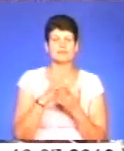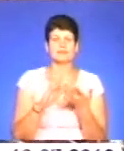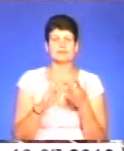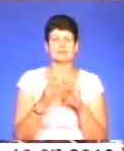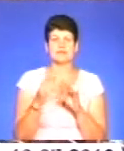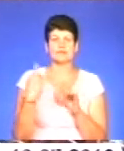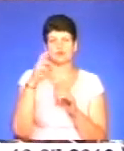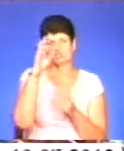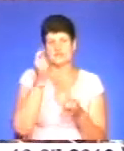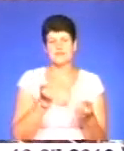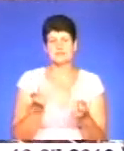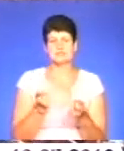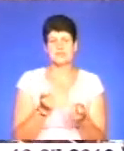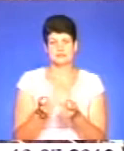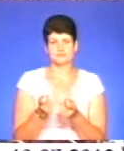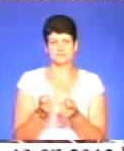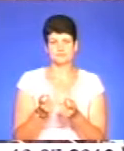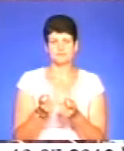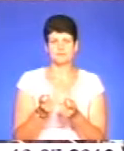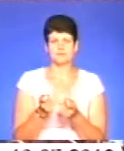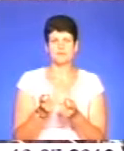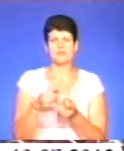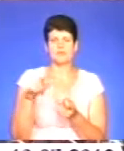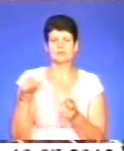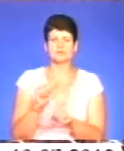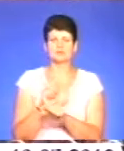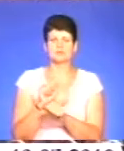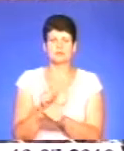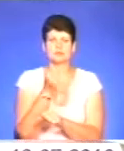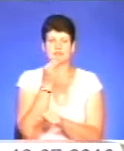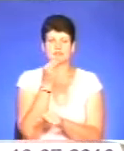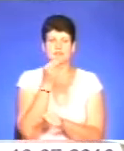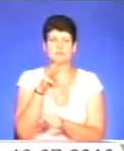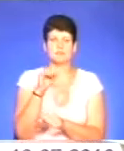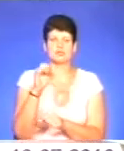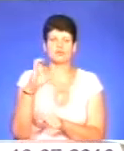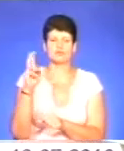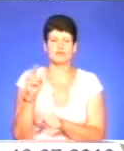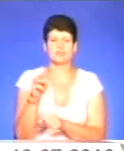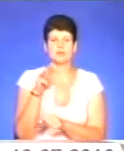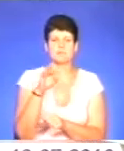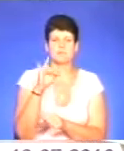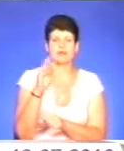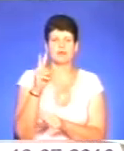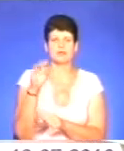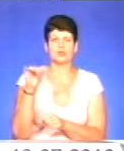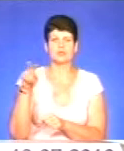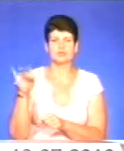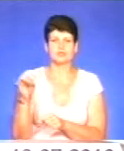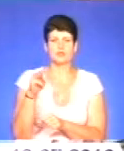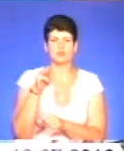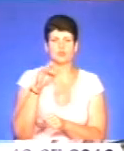обласної державної адміністрації. Прощани зупинятимуться наперекус у Мишковичах, Миколинцях, Тютькові і Золотниках.